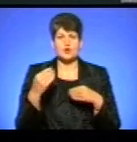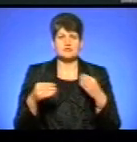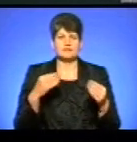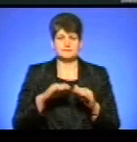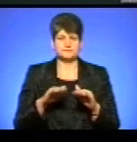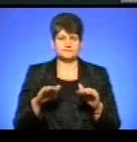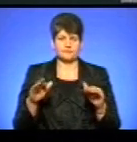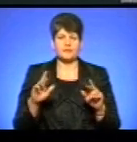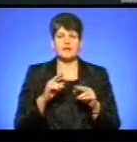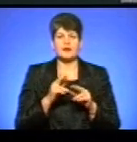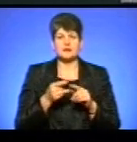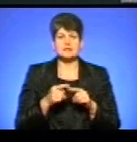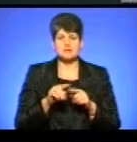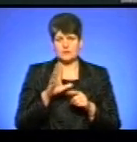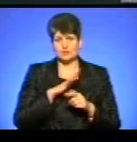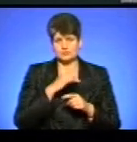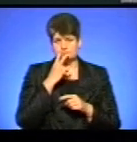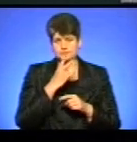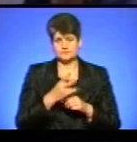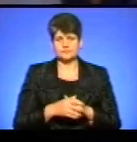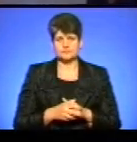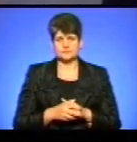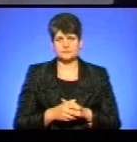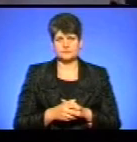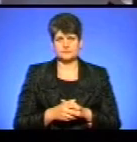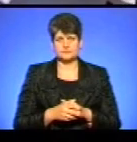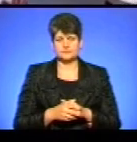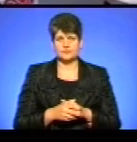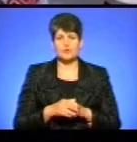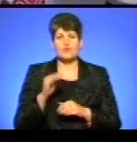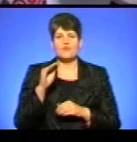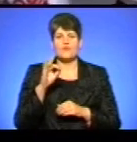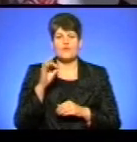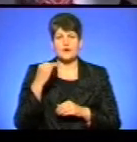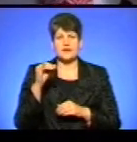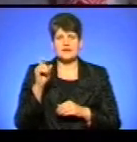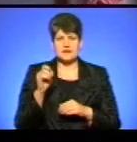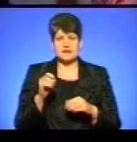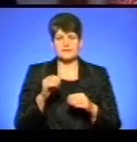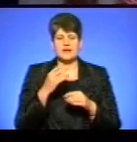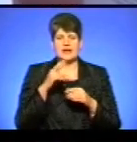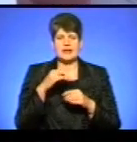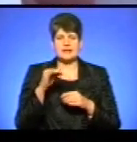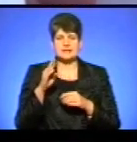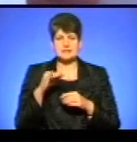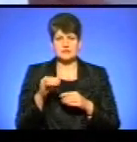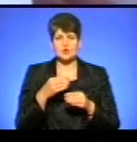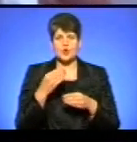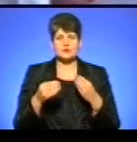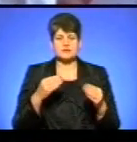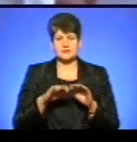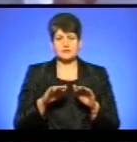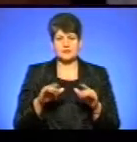Як це було, бачила наша Любов Гадомська. У фойє школи ліцеїстка Катерина Волинець роздає